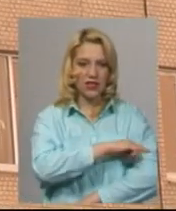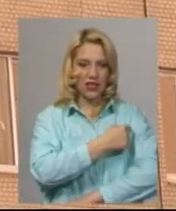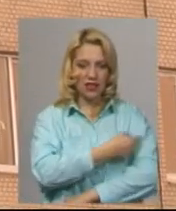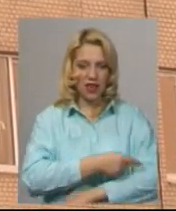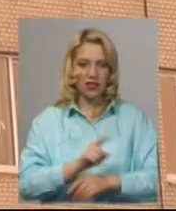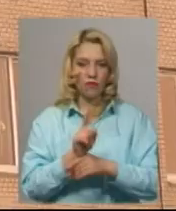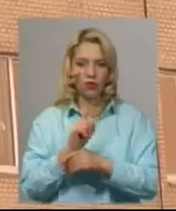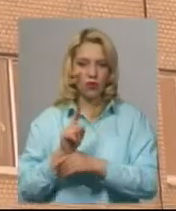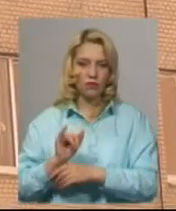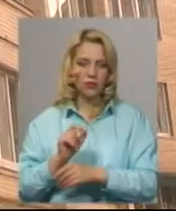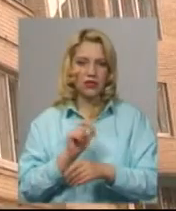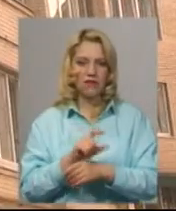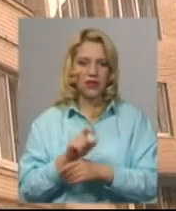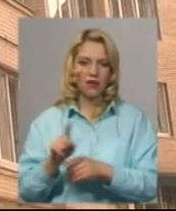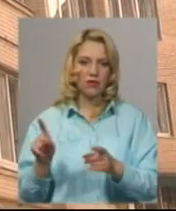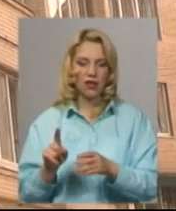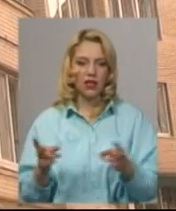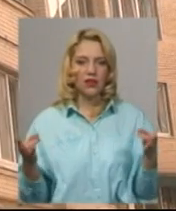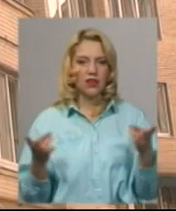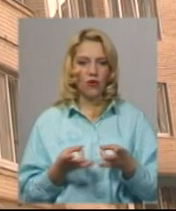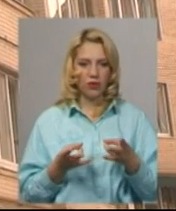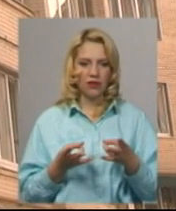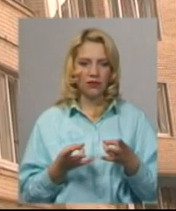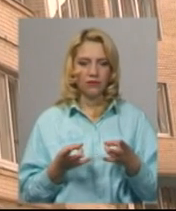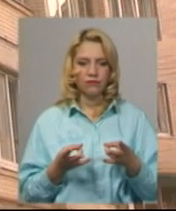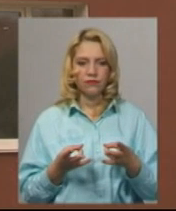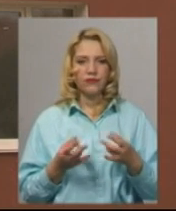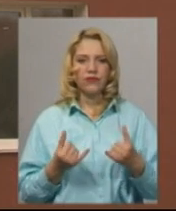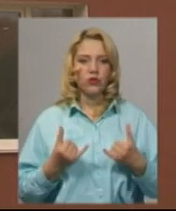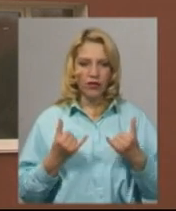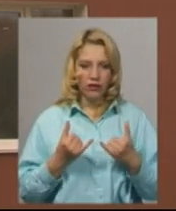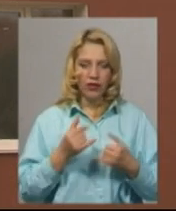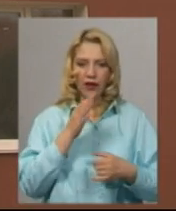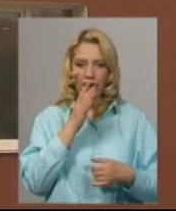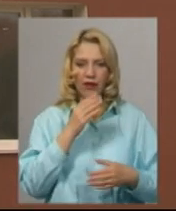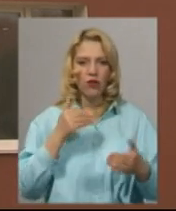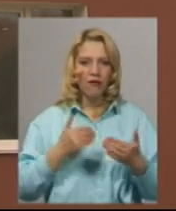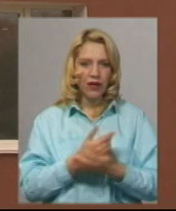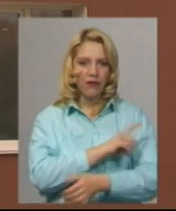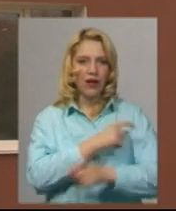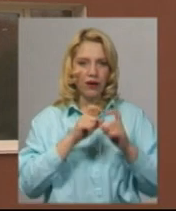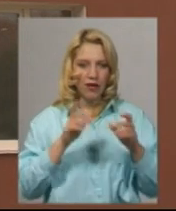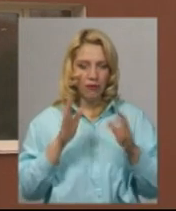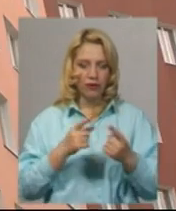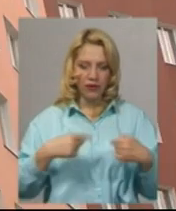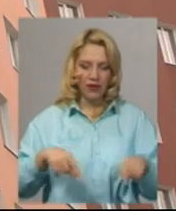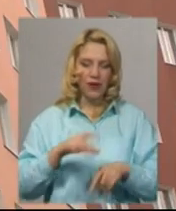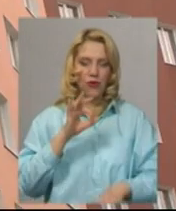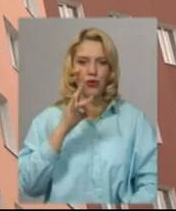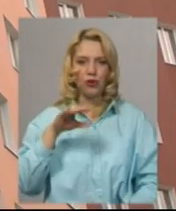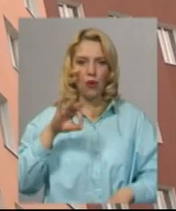нормам і завданням, які необхідні в сучасних реаліях. В новій лікарні будуть відділення ортопедичне,